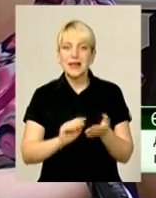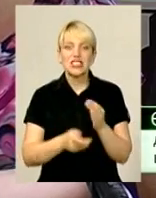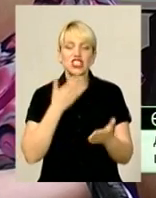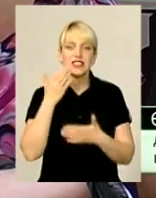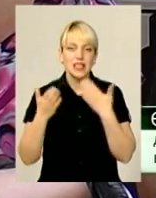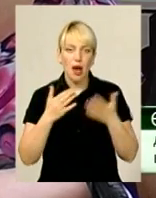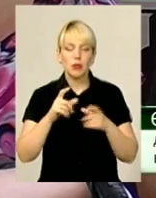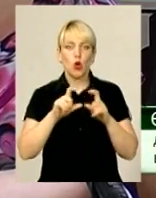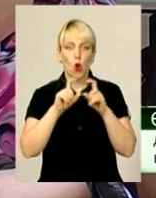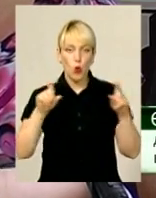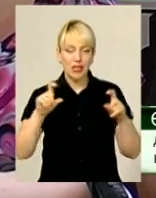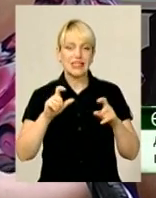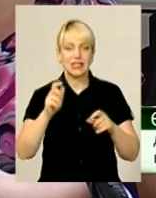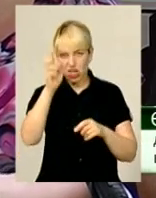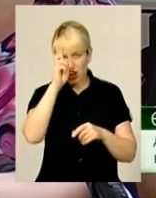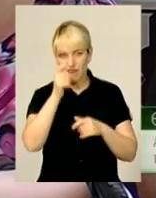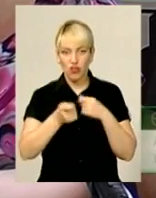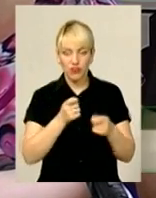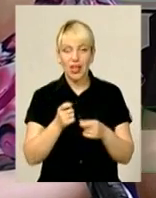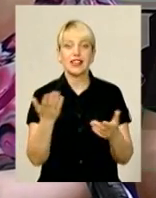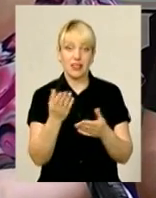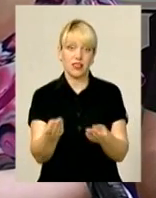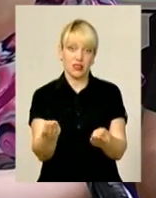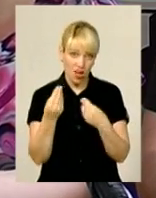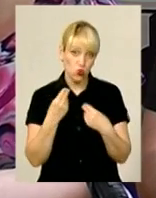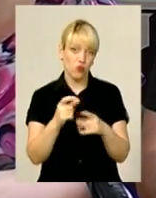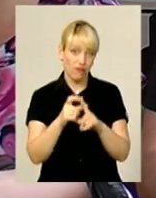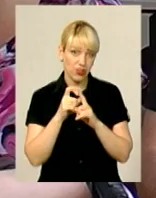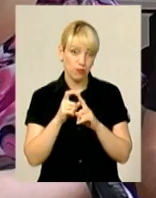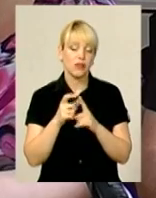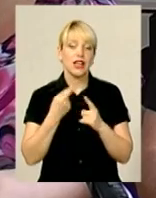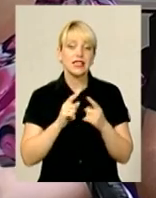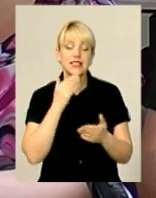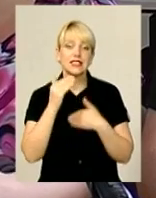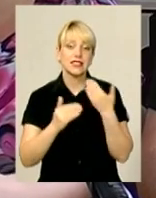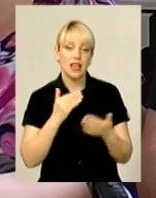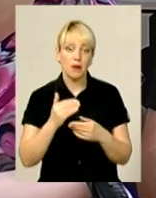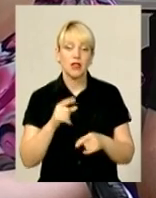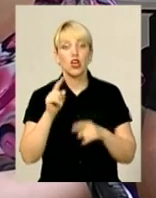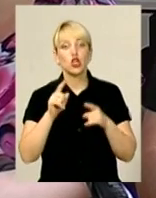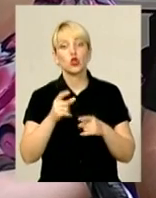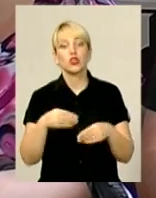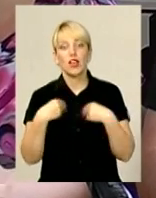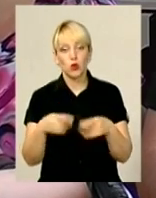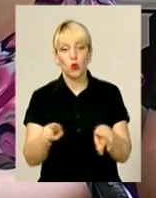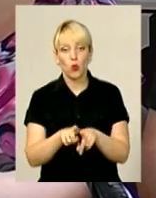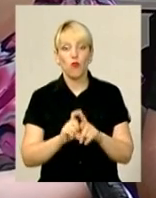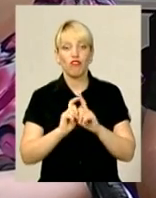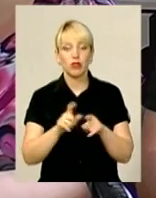органів державної влади, які в нас так-сяк, але дають відповідь на ці запити. Інколи дають відповідь, що документів нема,